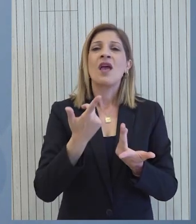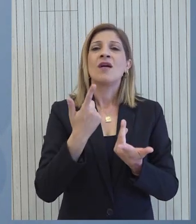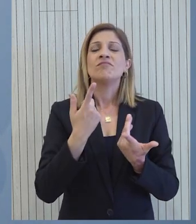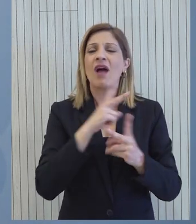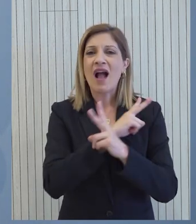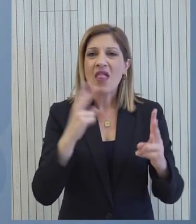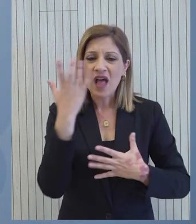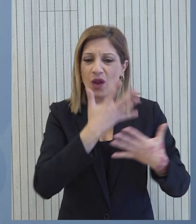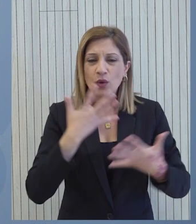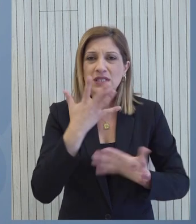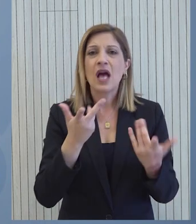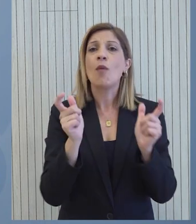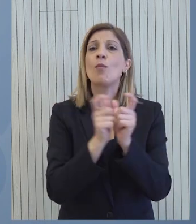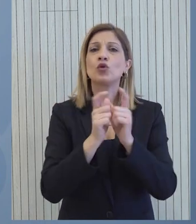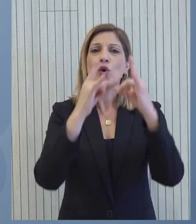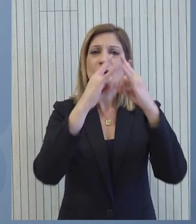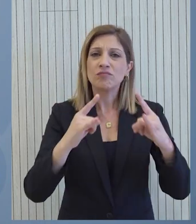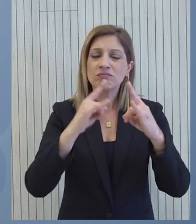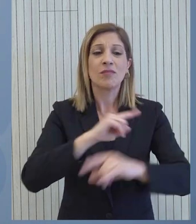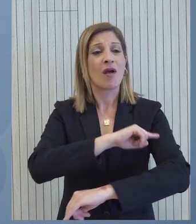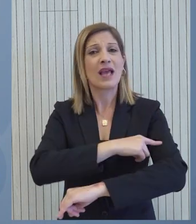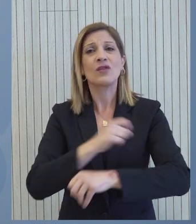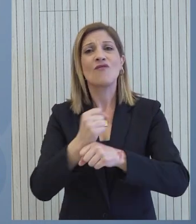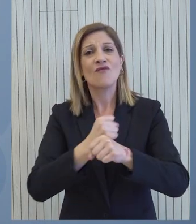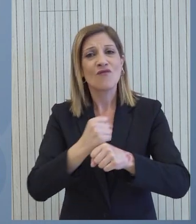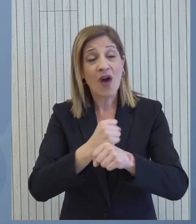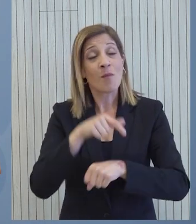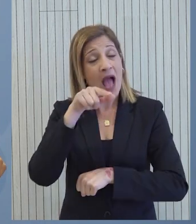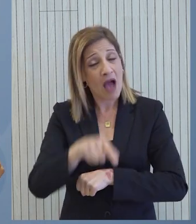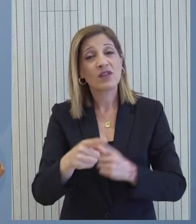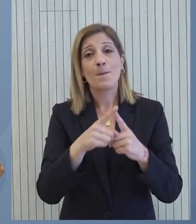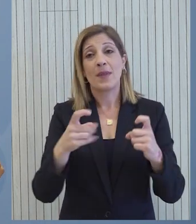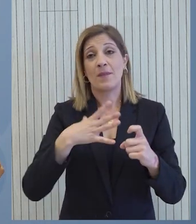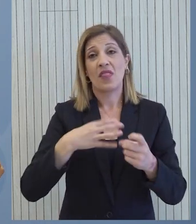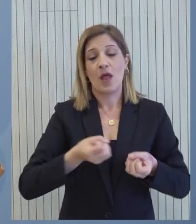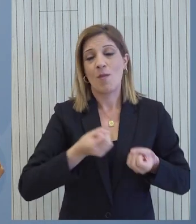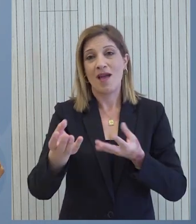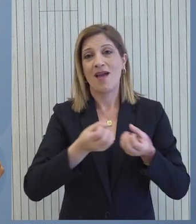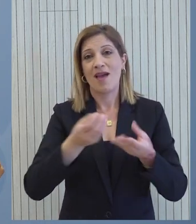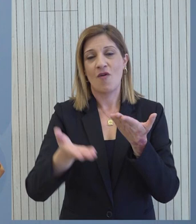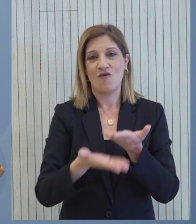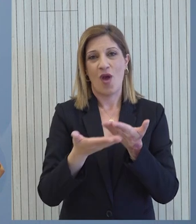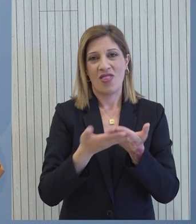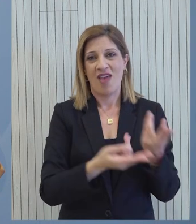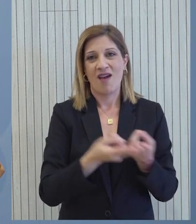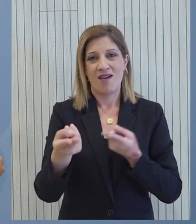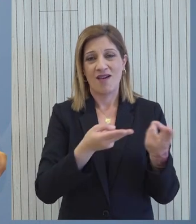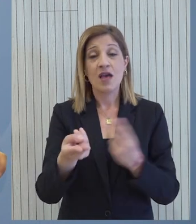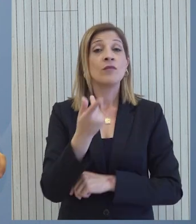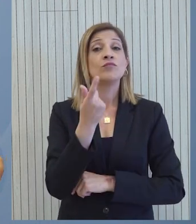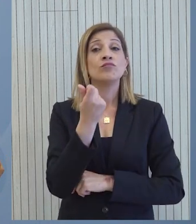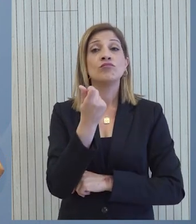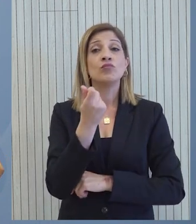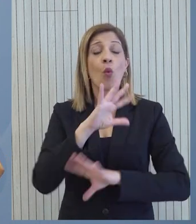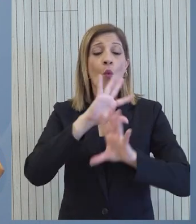προσωρινά στέγαστρα και για τροφαρμακευτική περίθαλψη είναι μέρος των ποσοτήτων που αποστέλνονται για θαλάσσια μεταφορά τους. Το οικονομικό